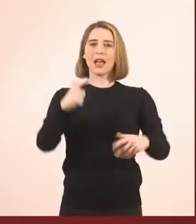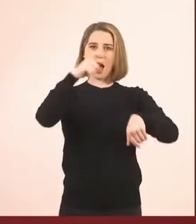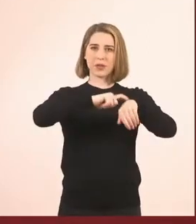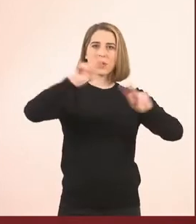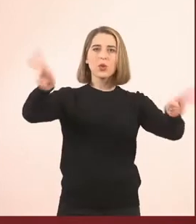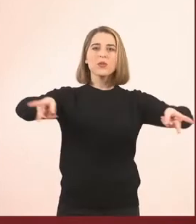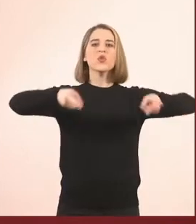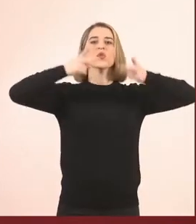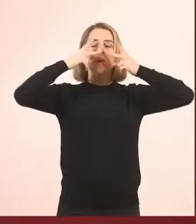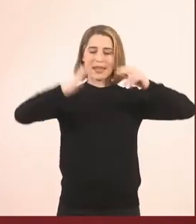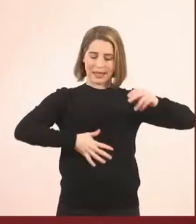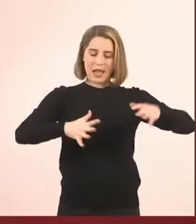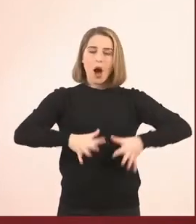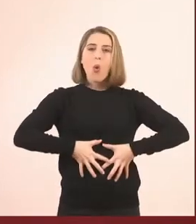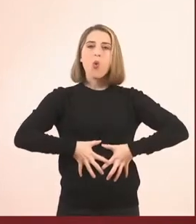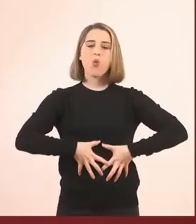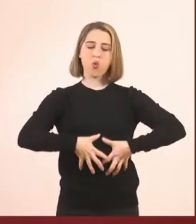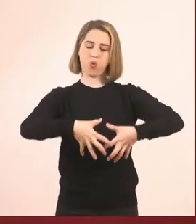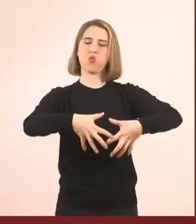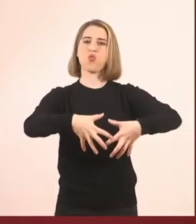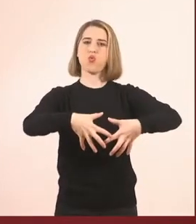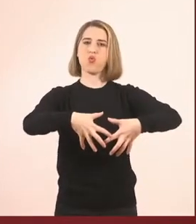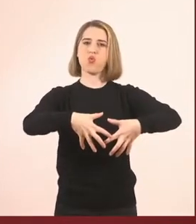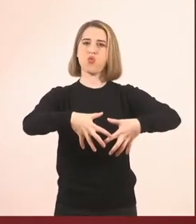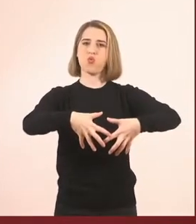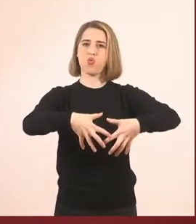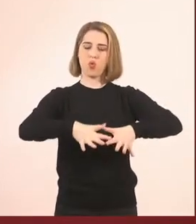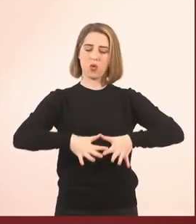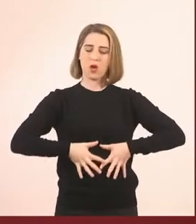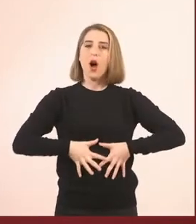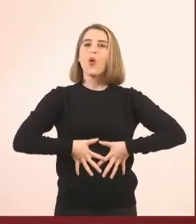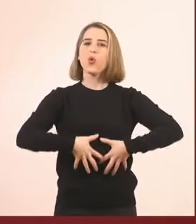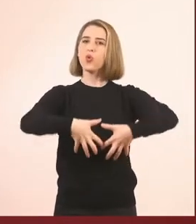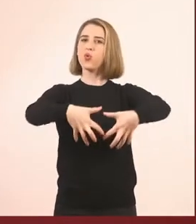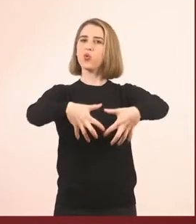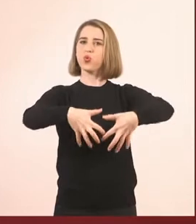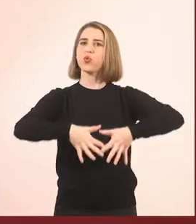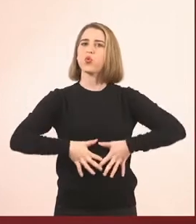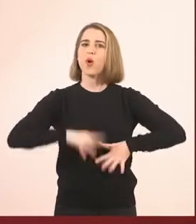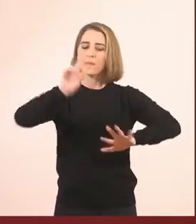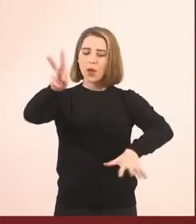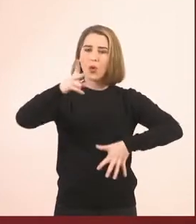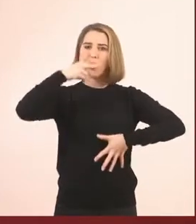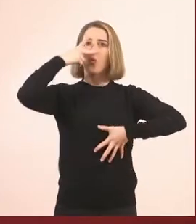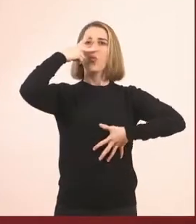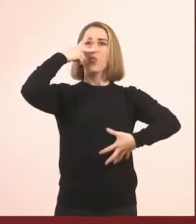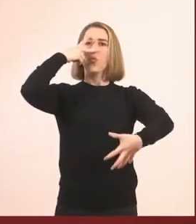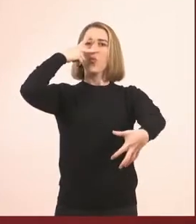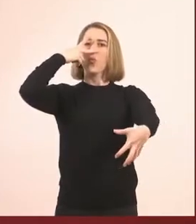σηκώνεται, όταν παίρνουμε αναπνοή, δηλαδή, να σηκώνεται η κοιλίτσα μας. Έτσι, έχουμε σωστότερη αναπνοή. Και μπορείτε να